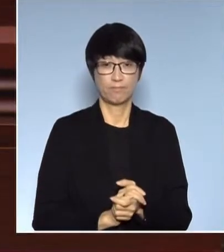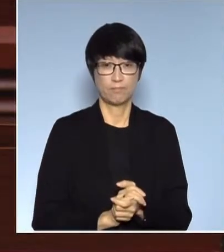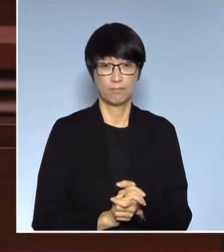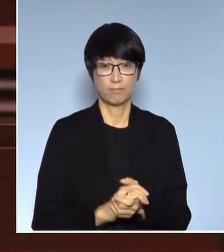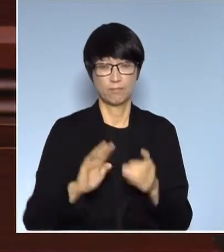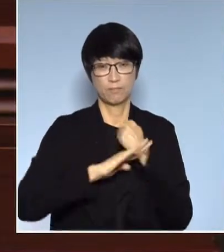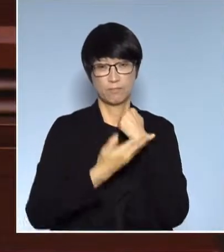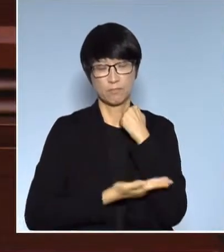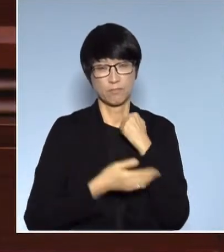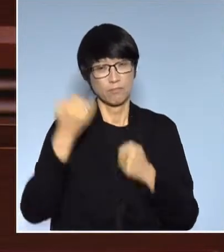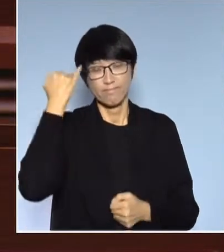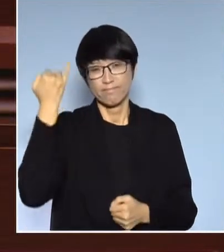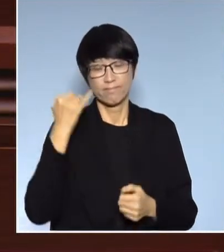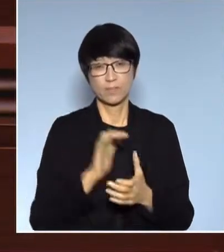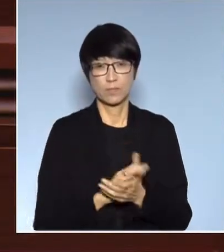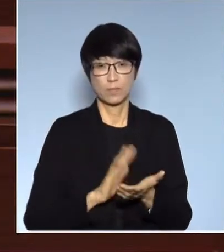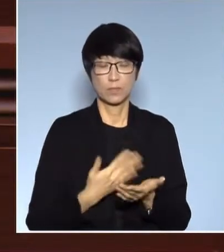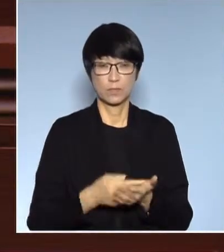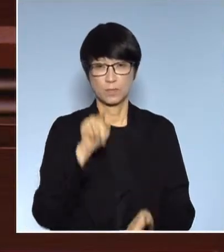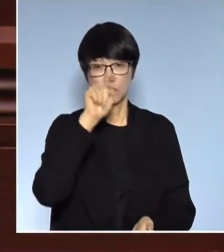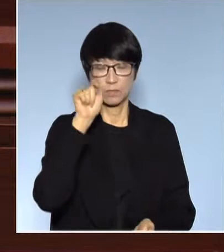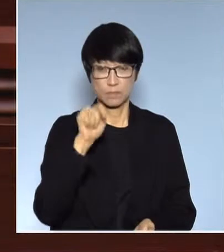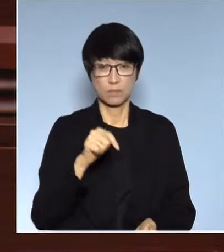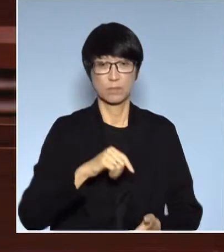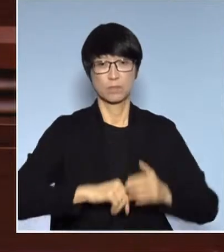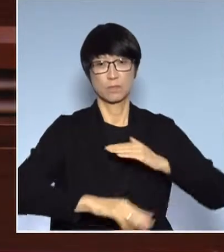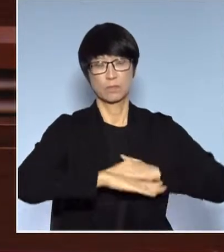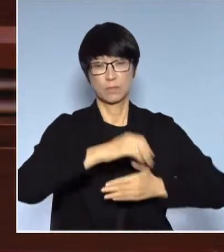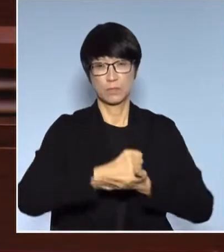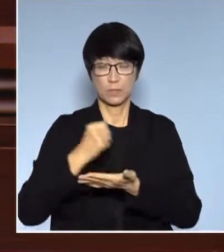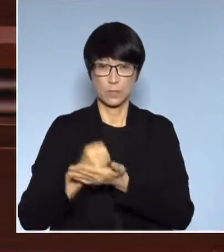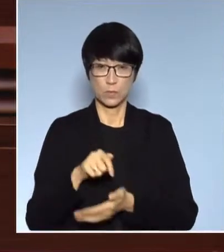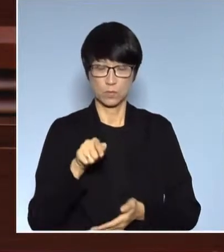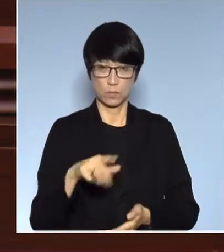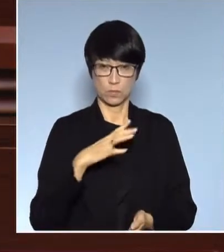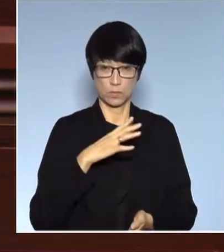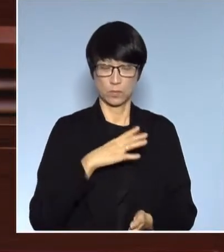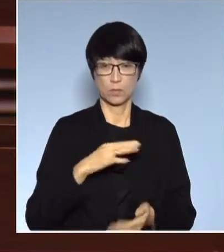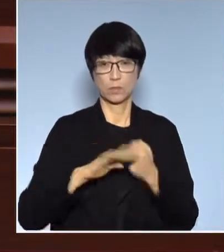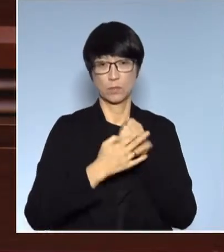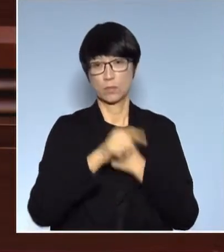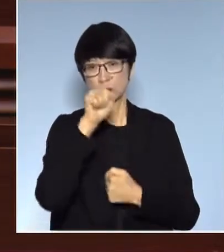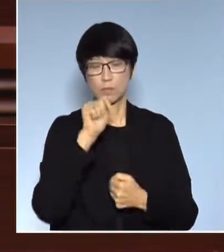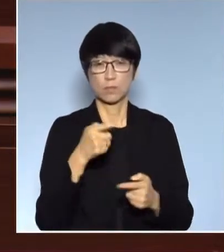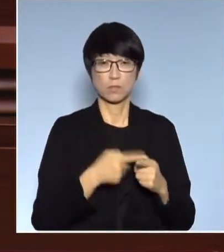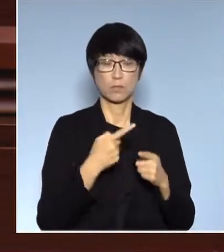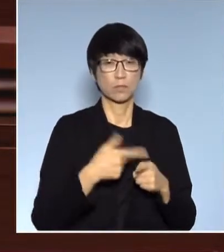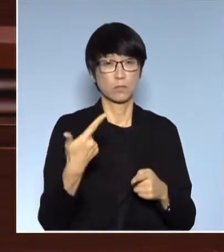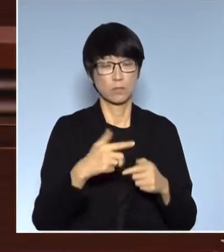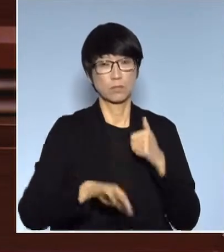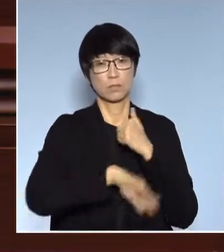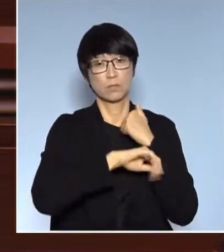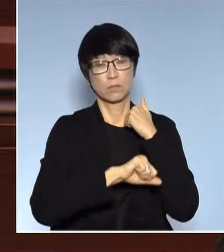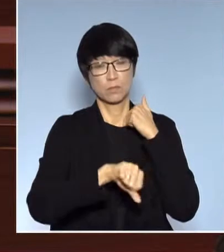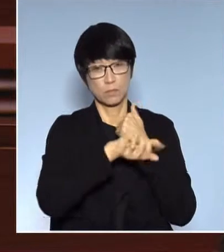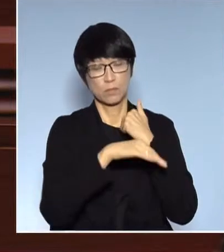律常識我是沒有的但是這些問題引起一地兩點引發這一類這樣的法律問題真的是基本法也好或者邊